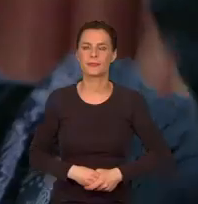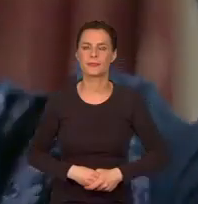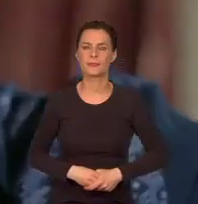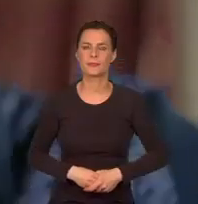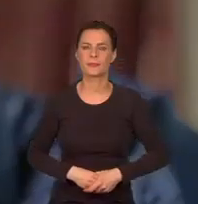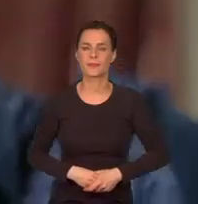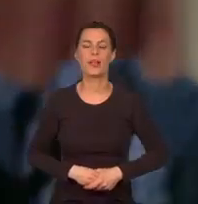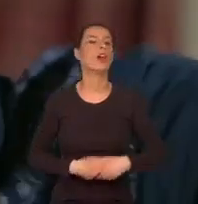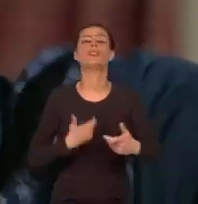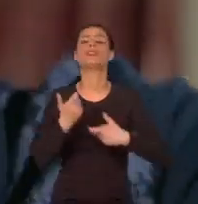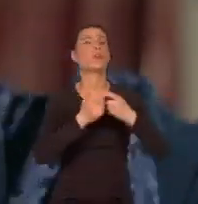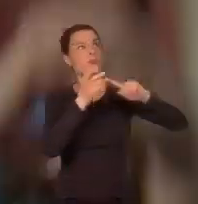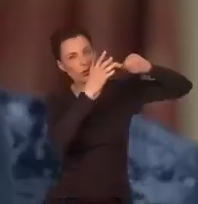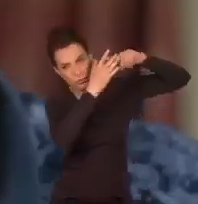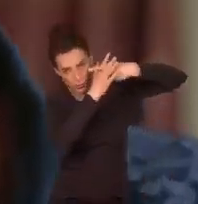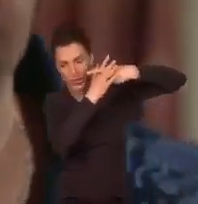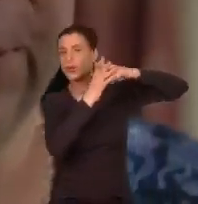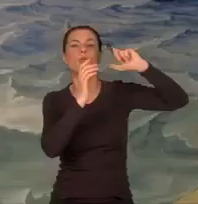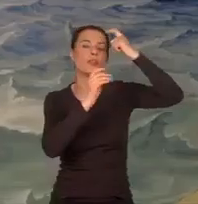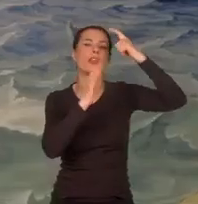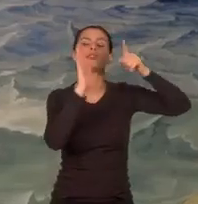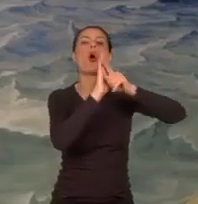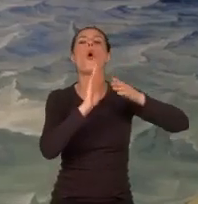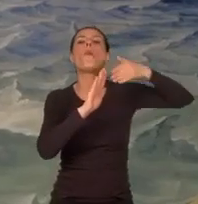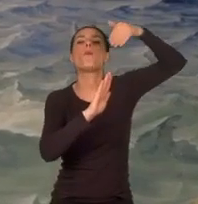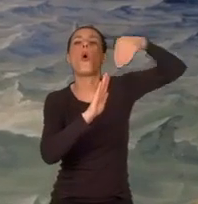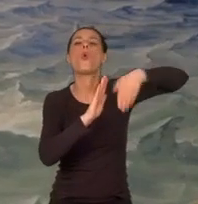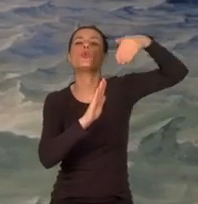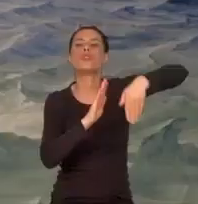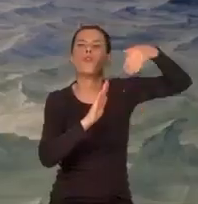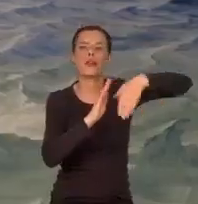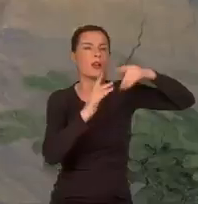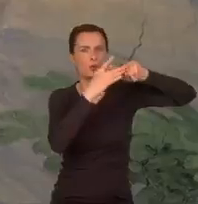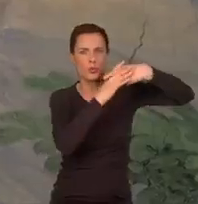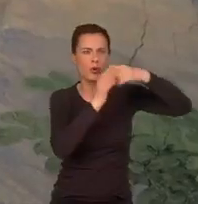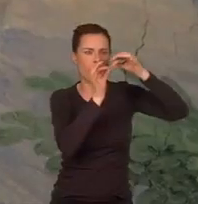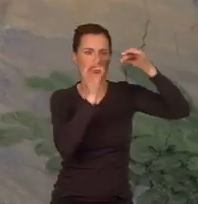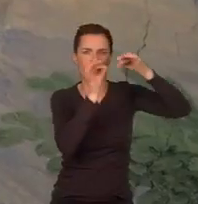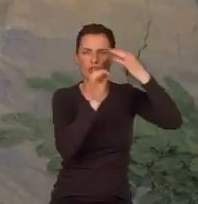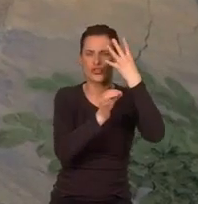Wywiercono odchorek w południowej fasadzie wieży gregoriańskiej czterocentymetrowy.